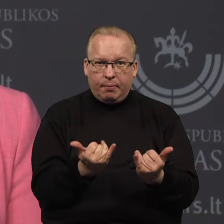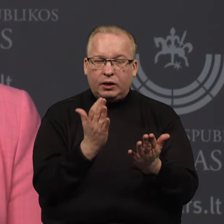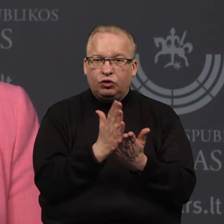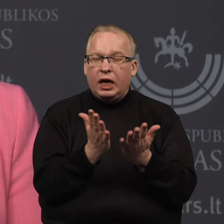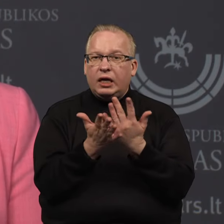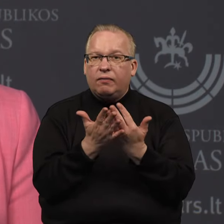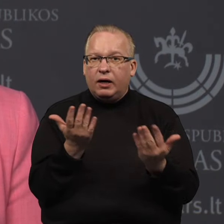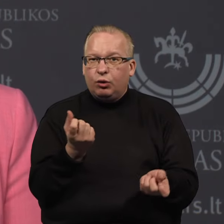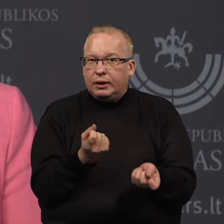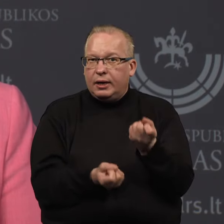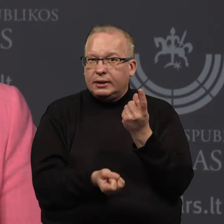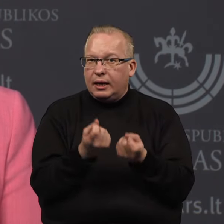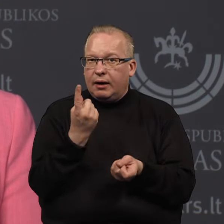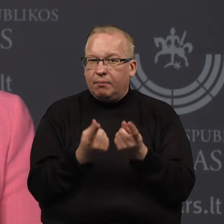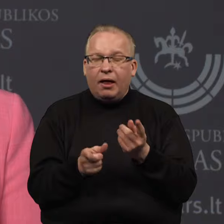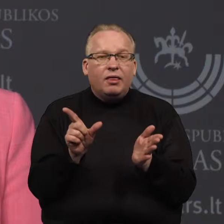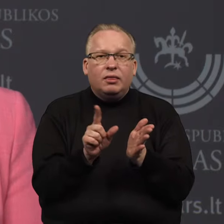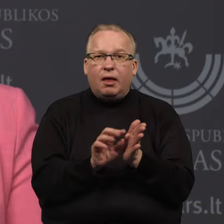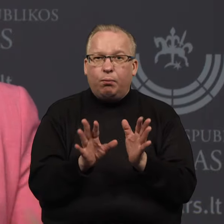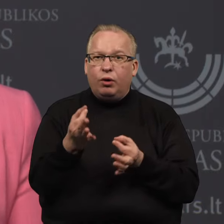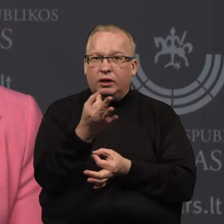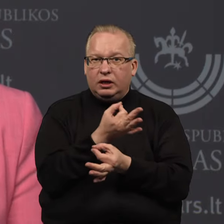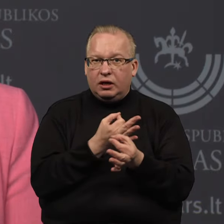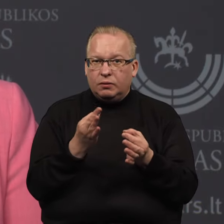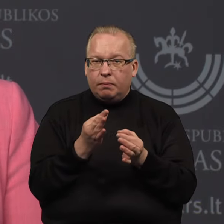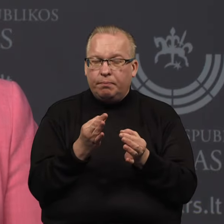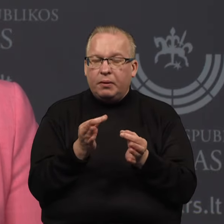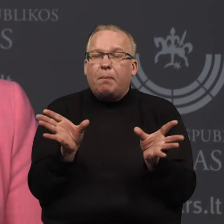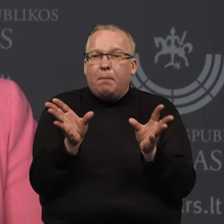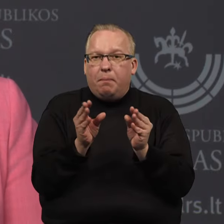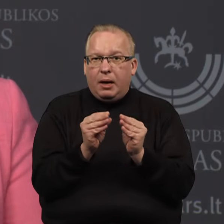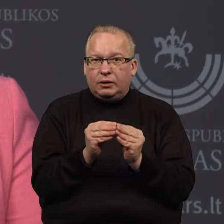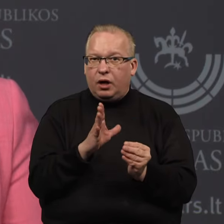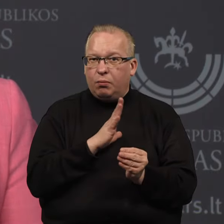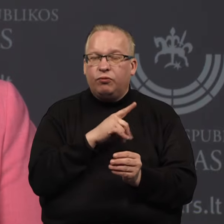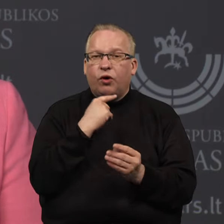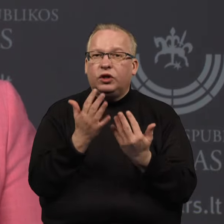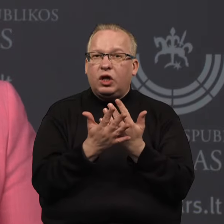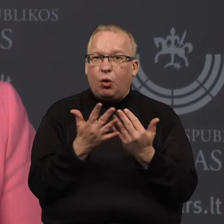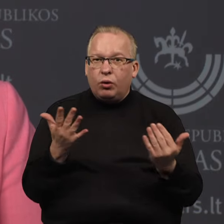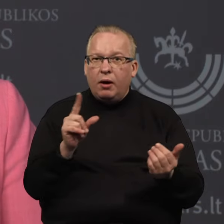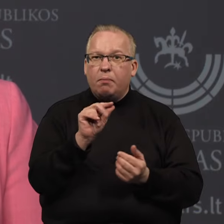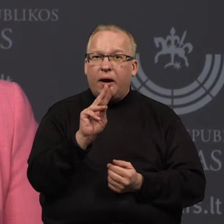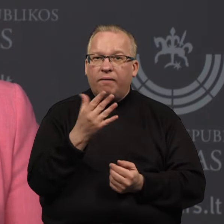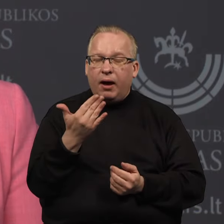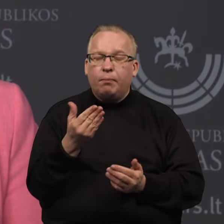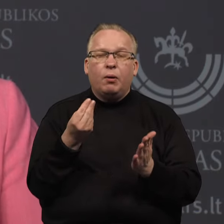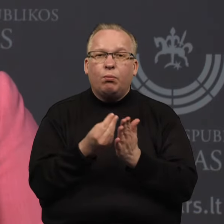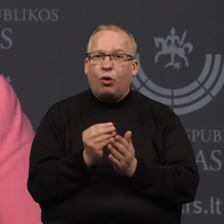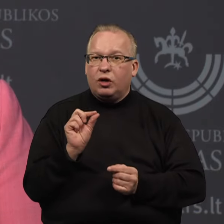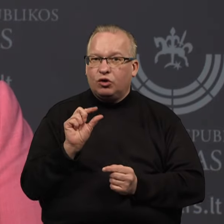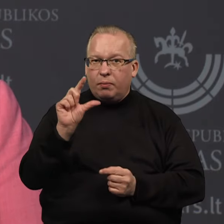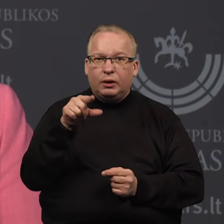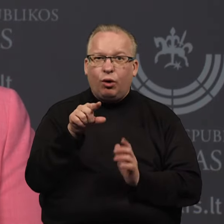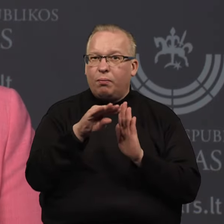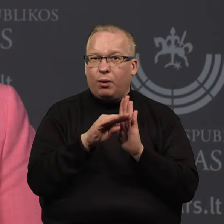įvairias kilusias, galbūt ir nebūtinas diskusijas, tiesiog bendrai, nes buvo daug bendrų diskusijų, pavyzdžiui, apie pavimą, apie mokesčių didinimą, nieko panašau,